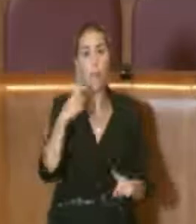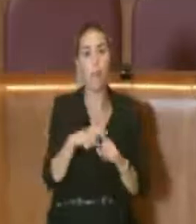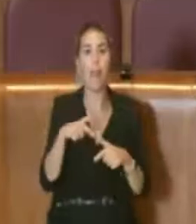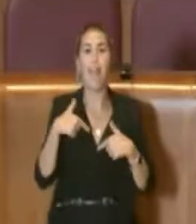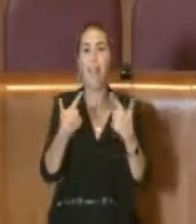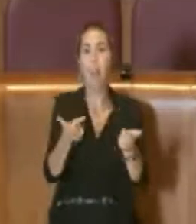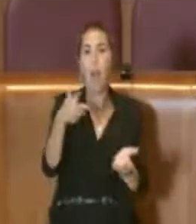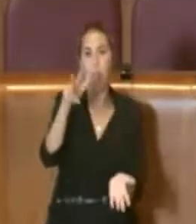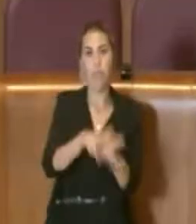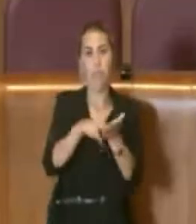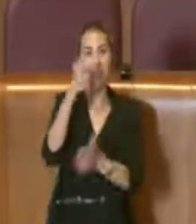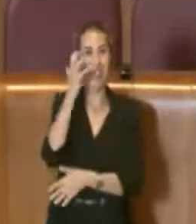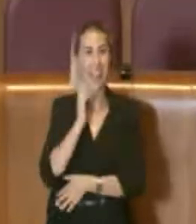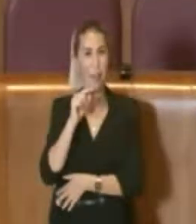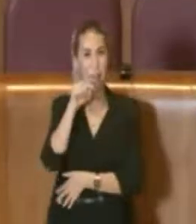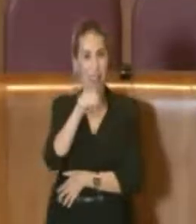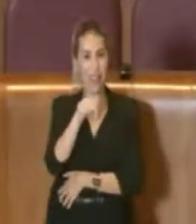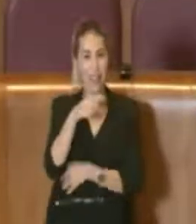Ora,